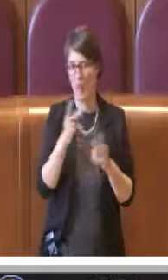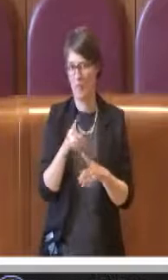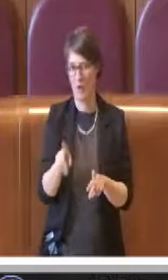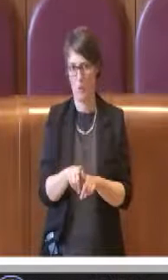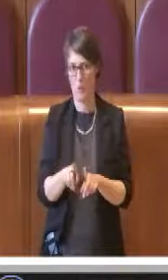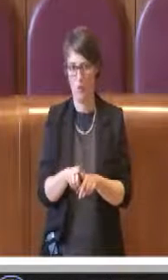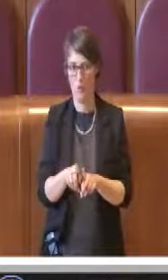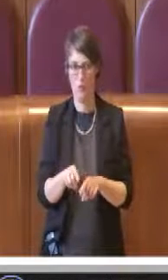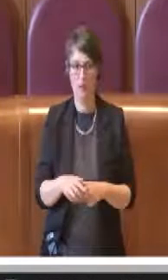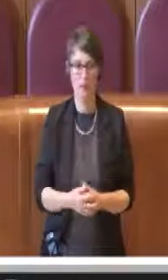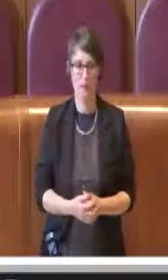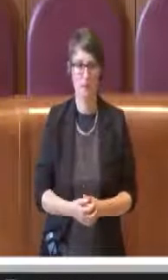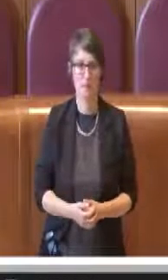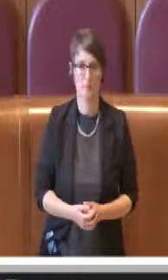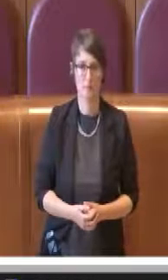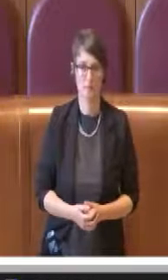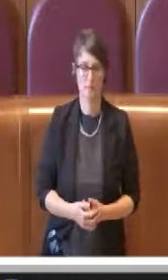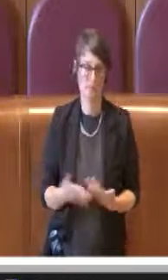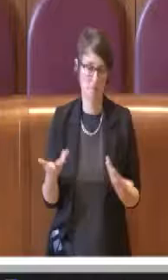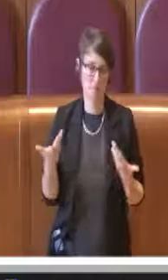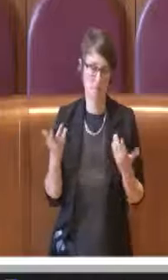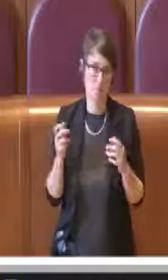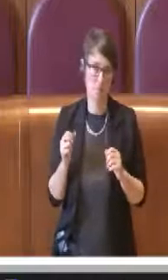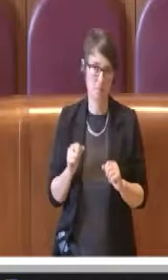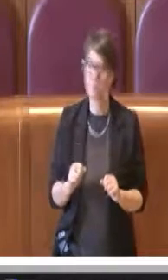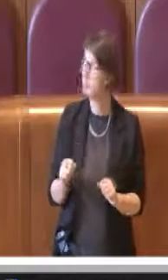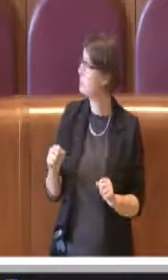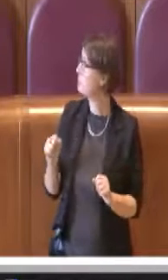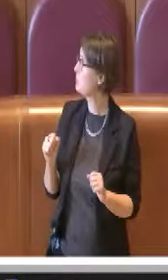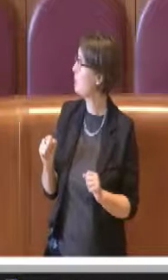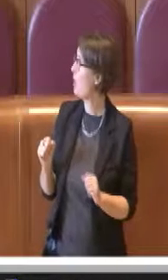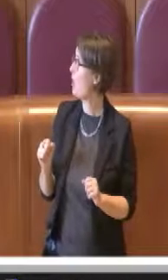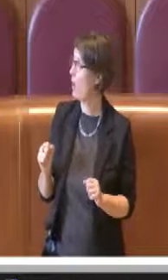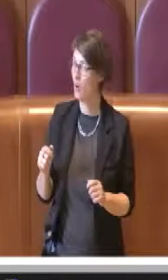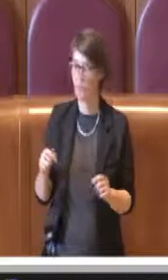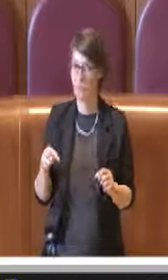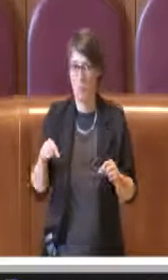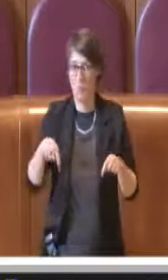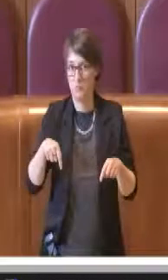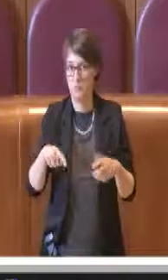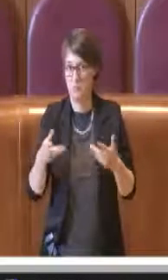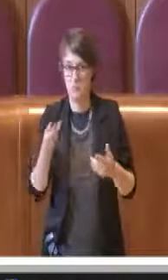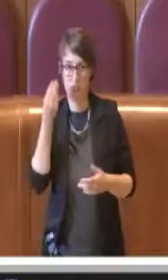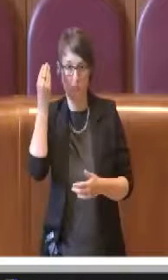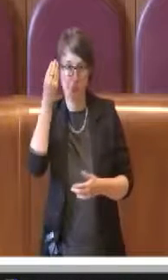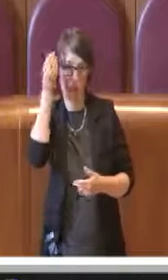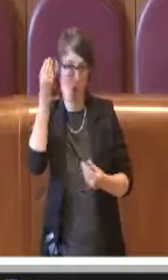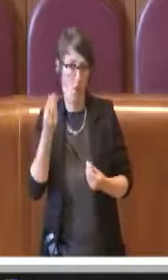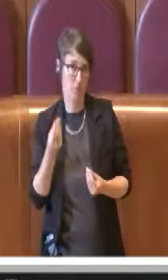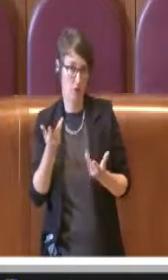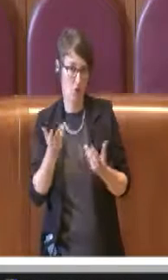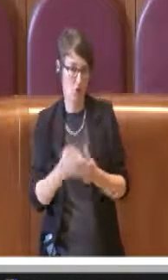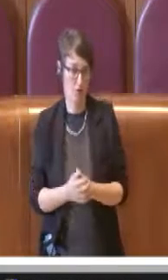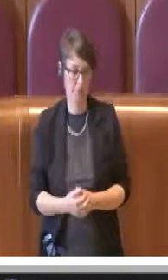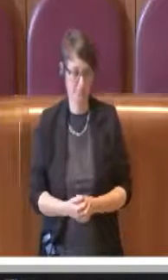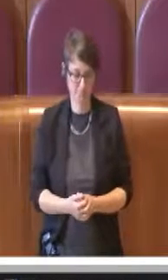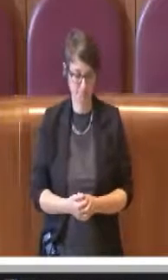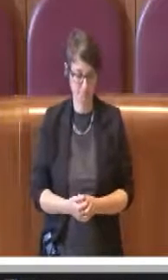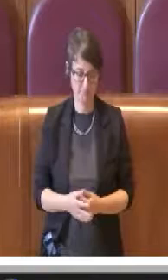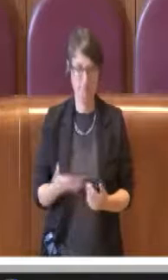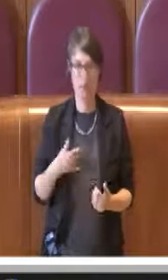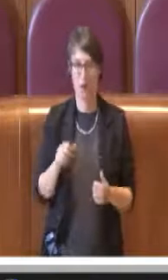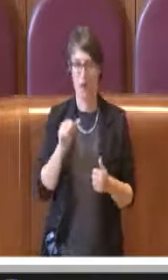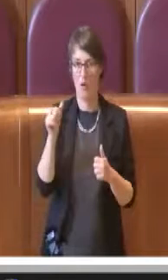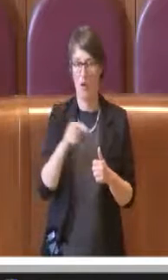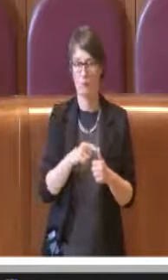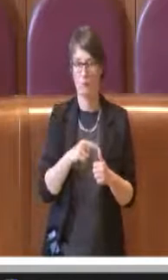posso tranquillamente esprimere qui la mia opinione, innanzitutto ci tengo